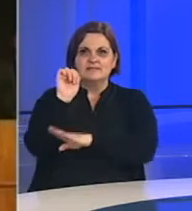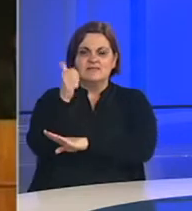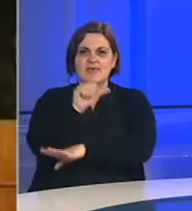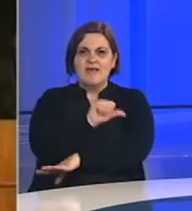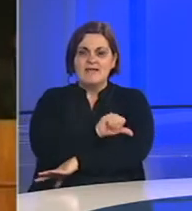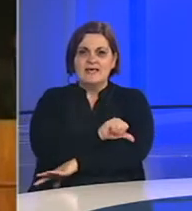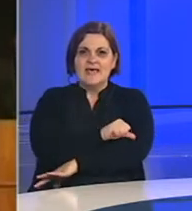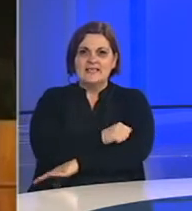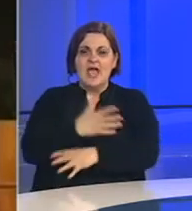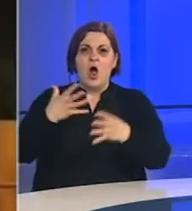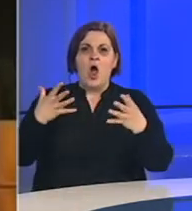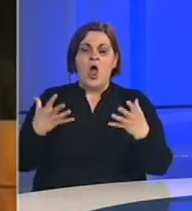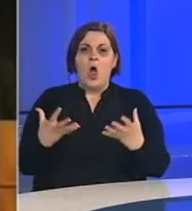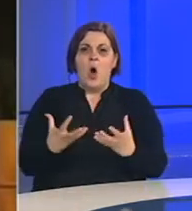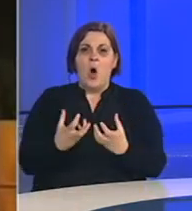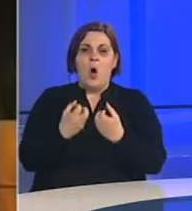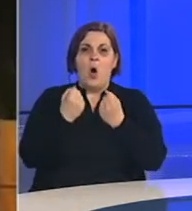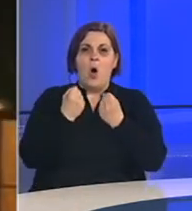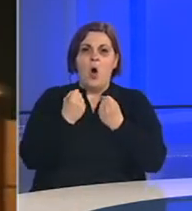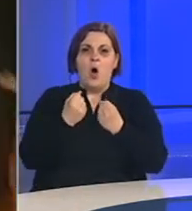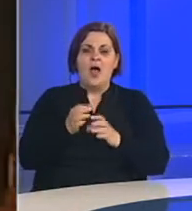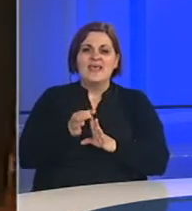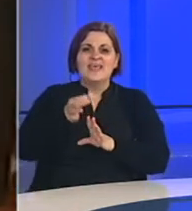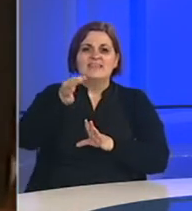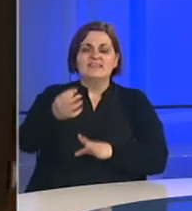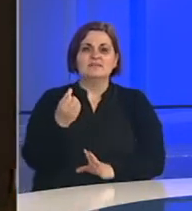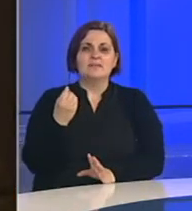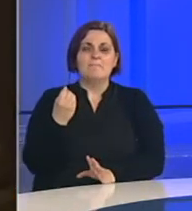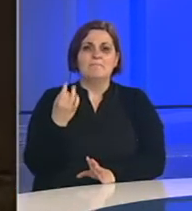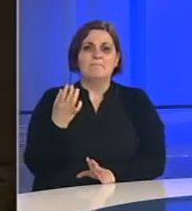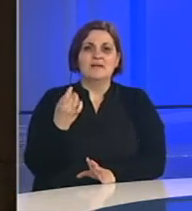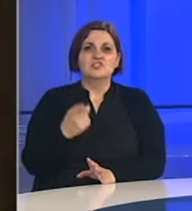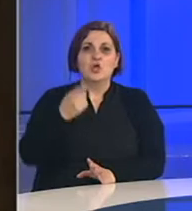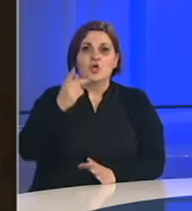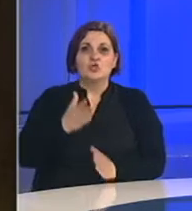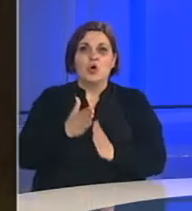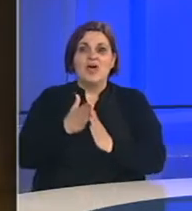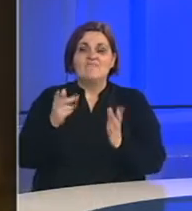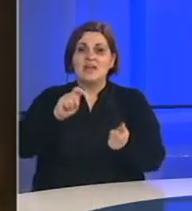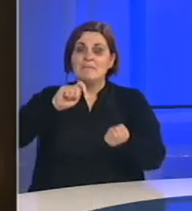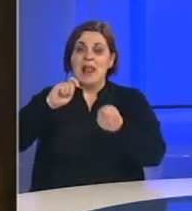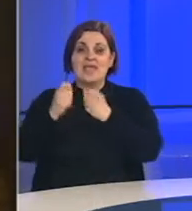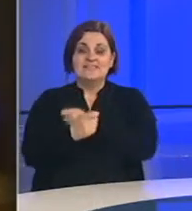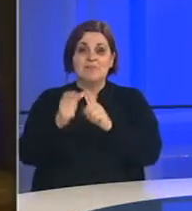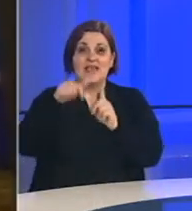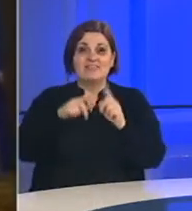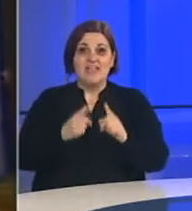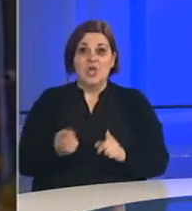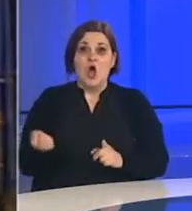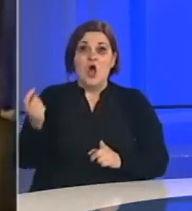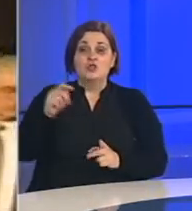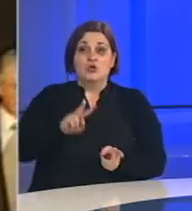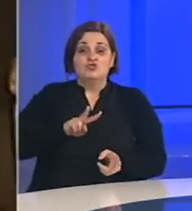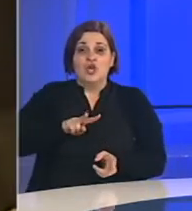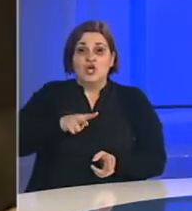osnivanje distrikta Brčko. To je jedna velika bila izmena i doći će do